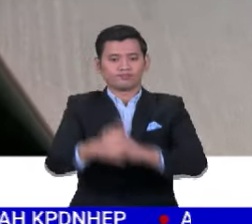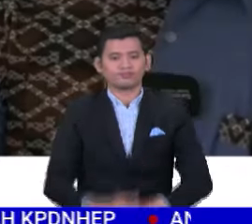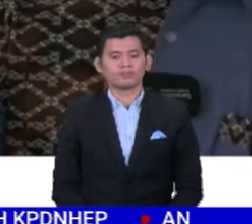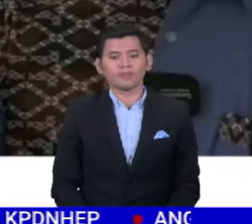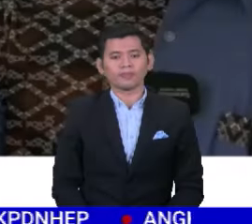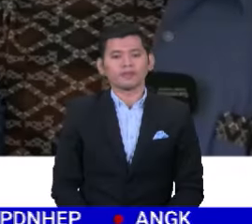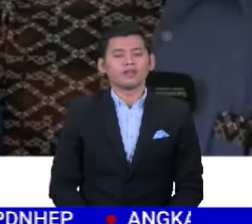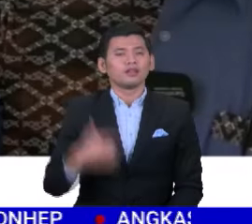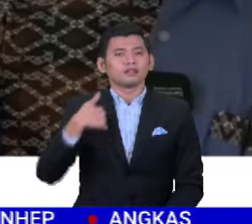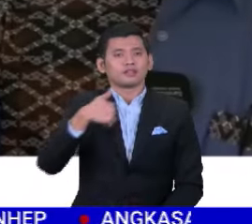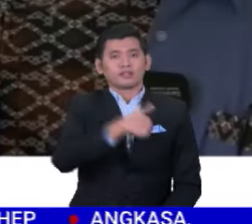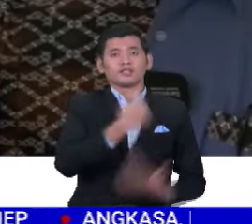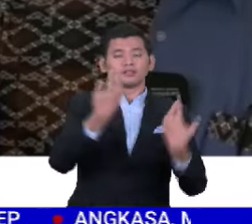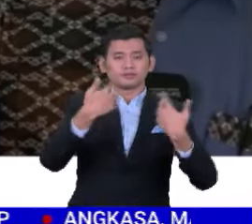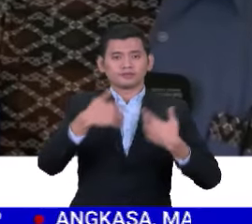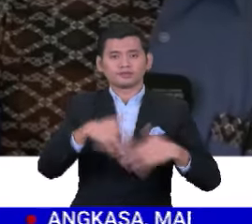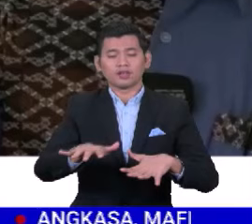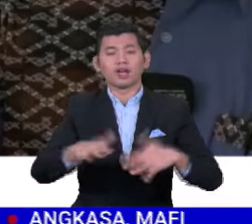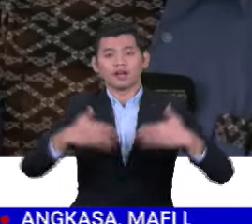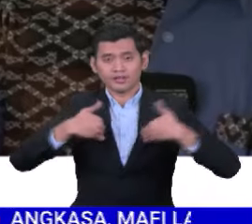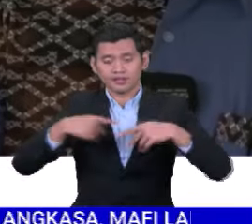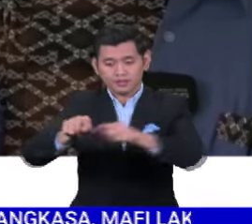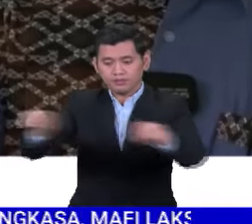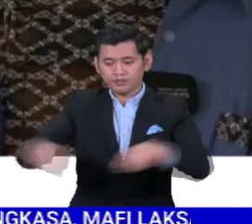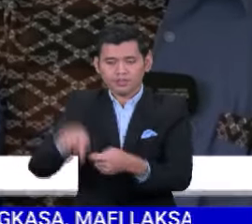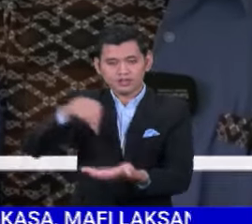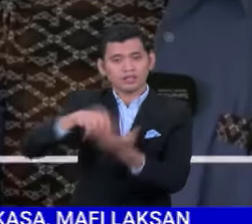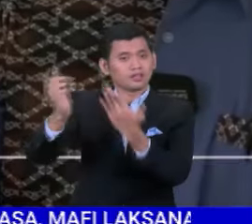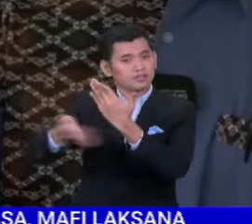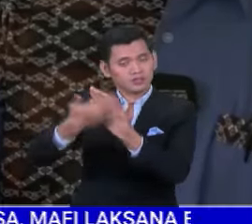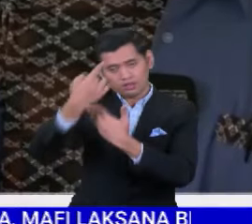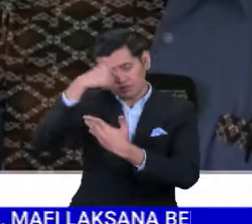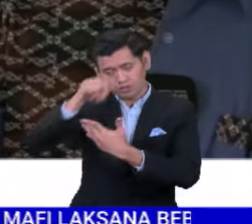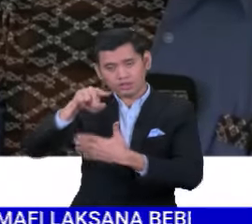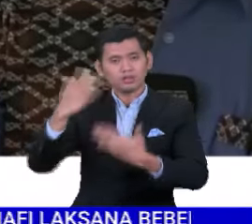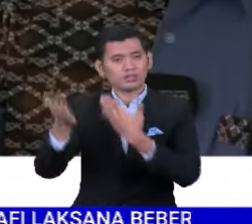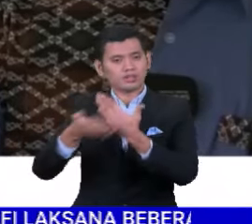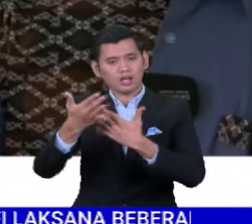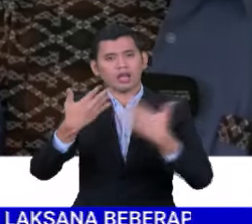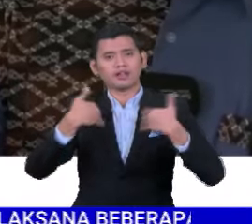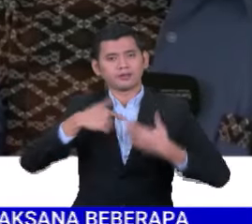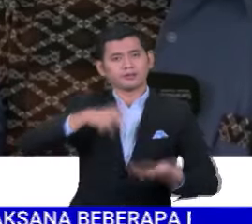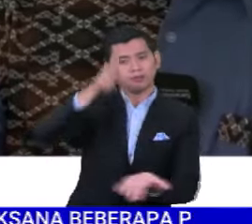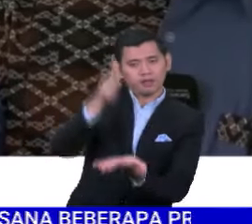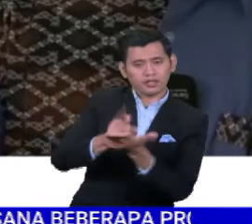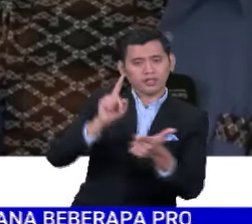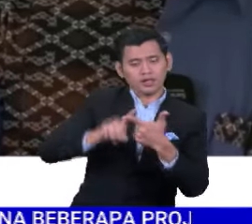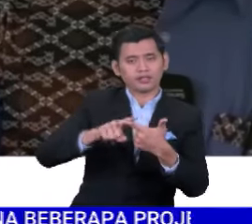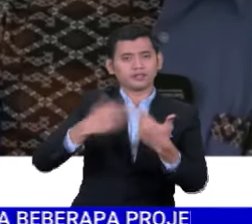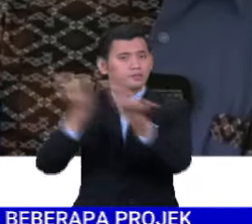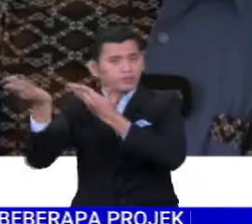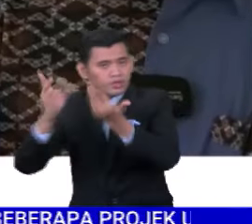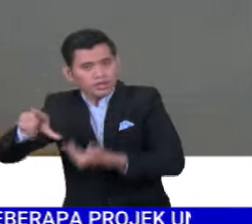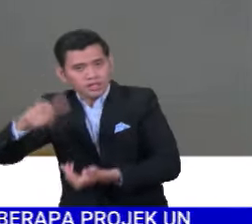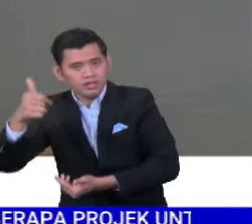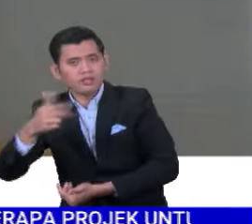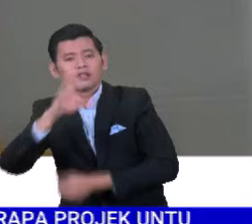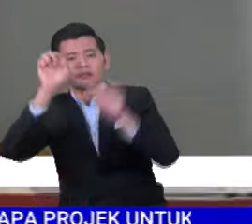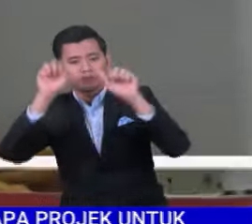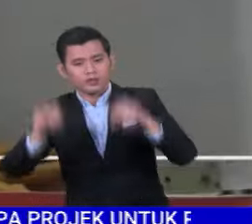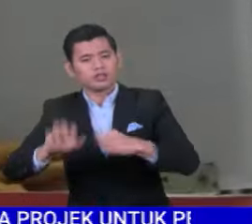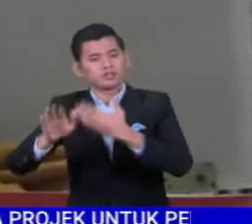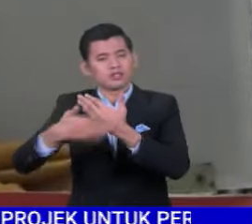Kita tempatkan di sini supaya mudah dari segi aksesibiliti, dari segi parking, dari segi dan juga daripada ini lah,